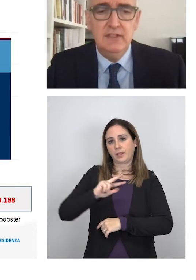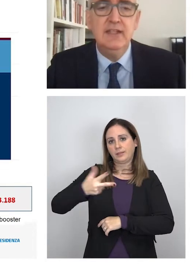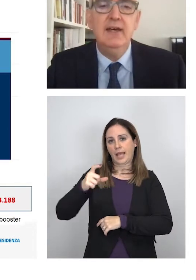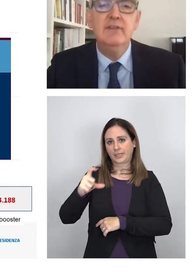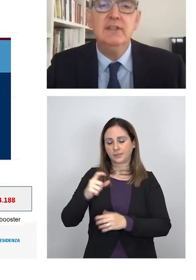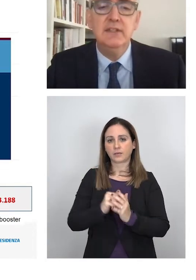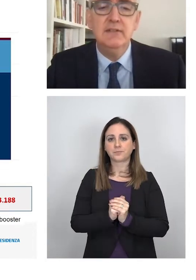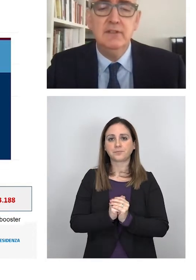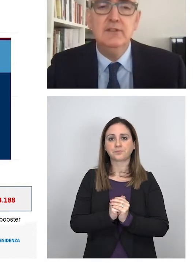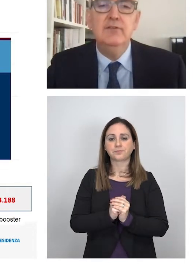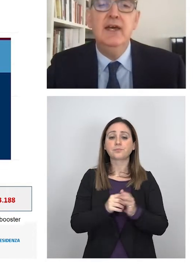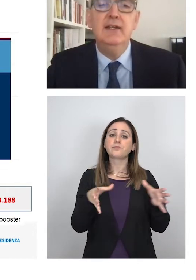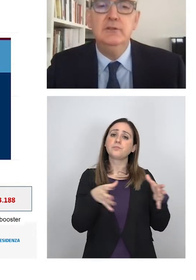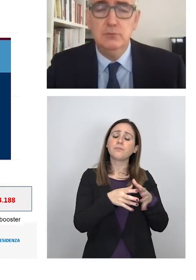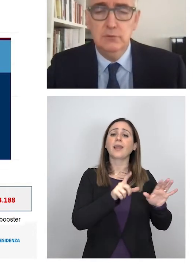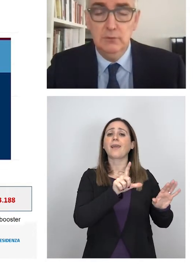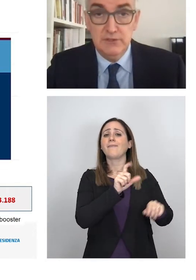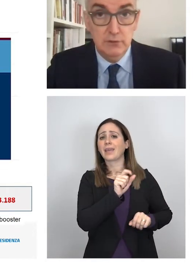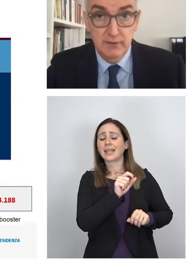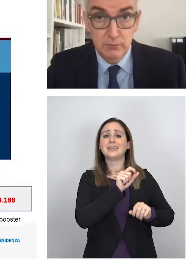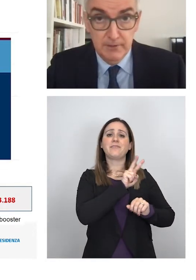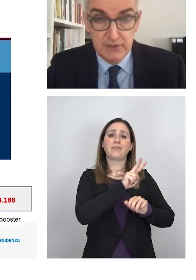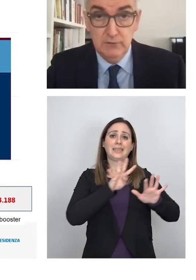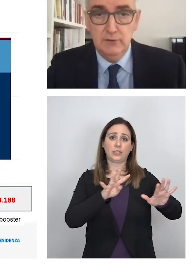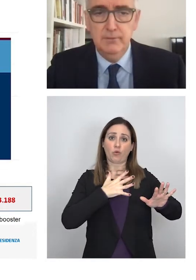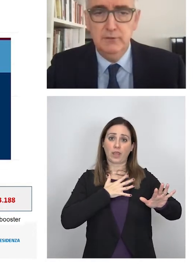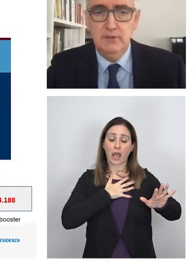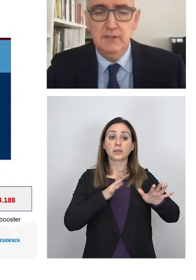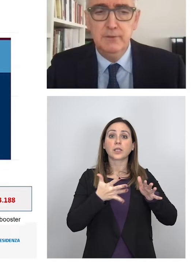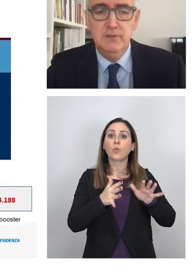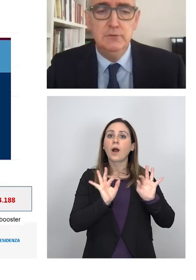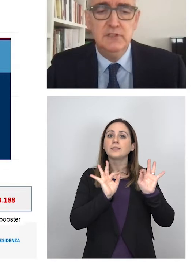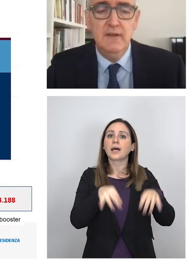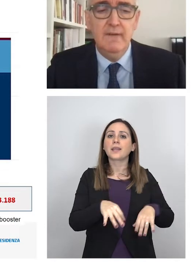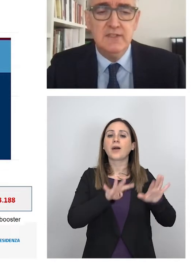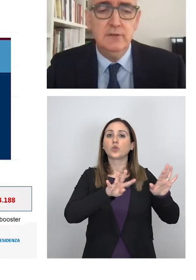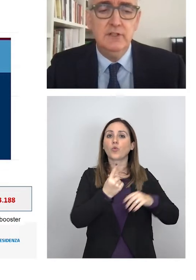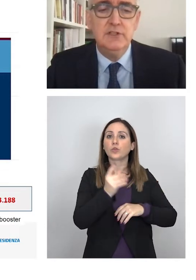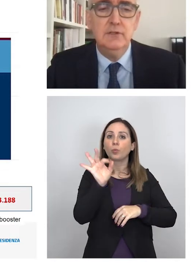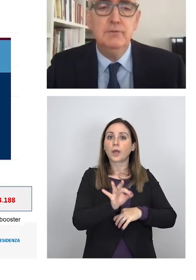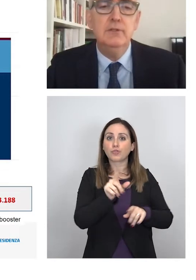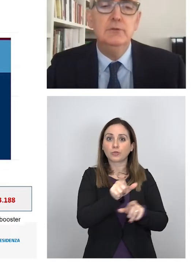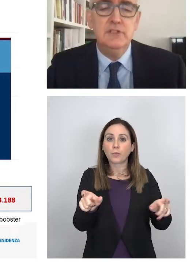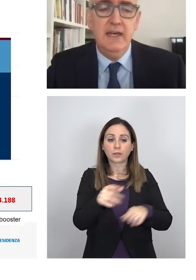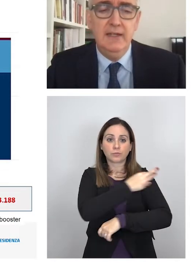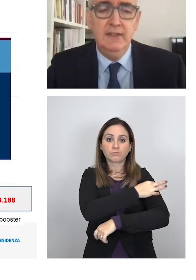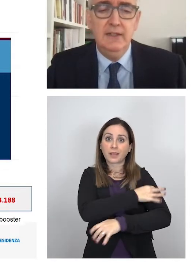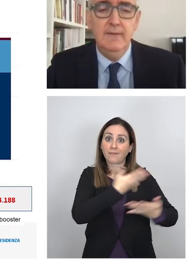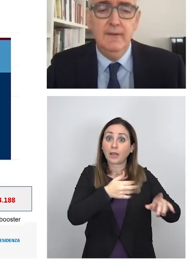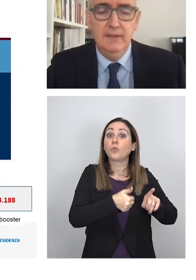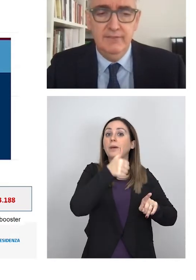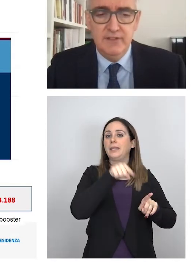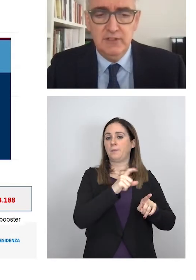la fascia d'età 20-29 anni ha raggiunto quasi il 91% di copertura delle prime dosi e stanno crescendo le prime dosi